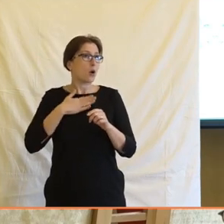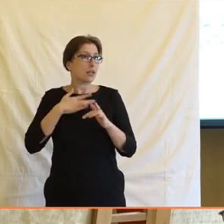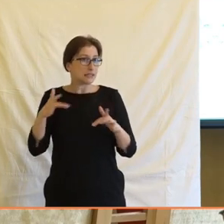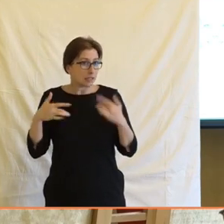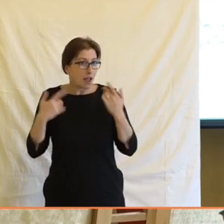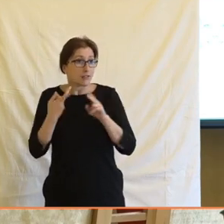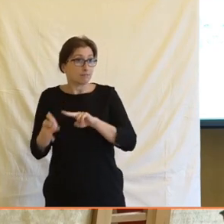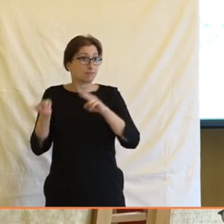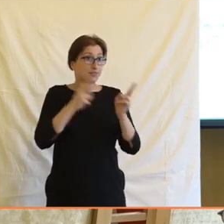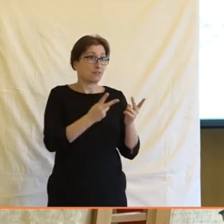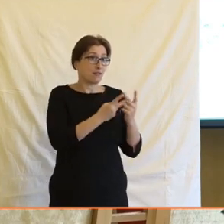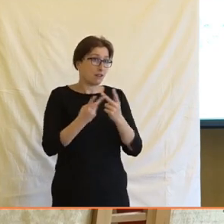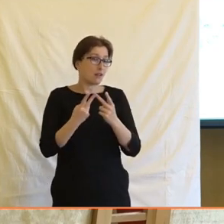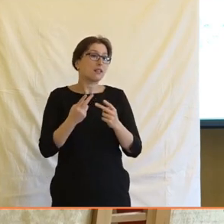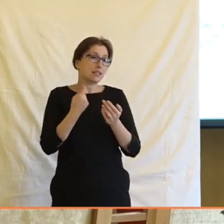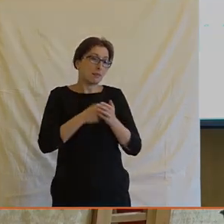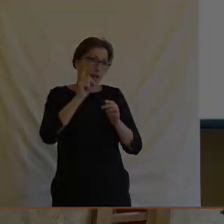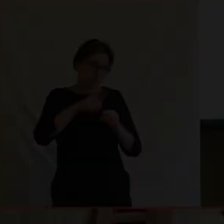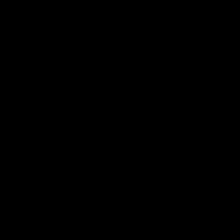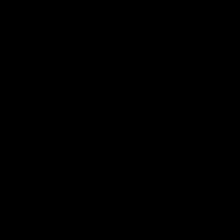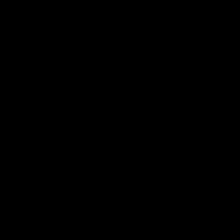A bohužel na to nezbyde čas, tak se k tomu dostaneme někdy. někdy jenly.